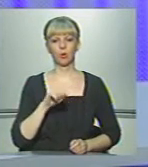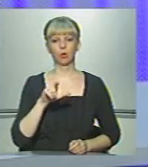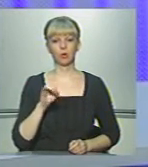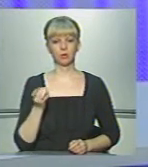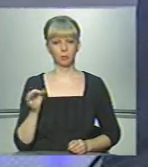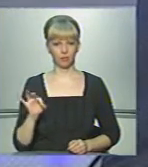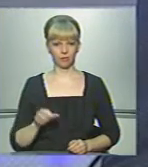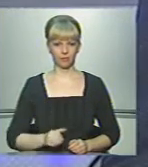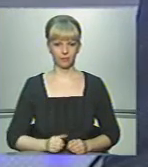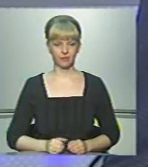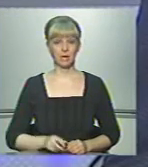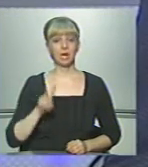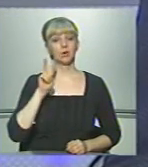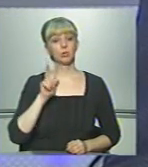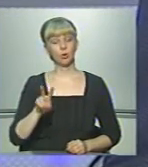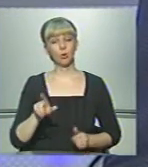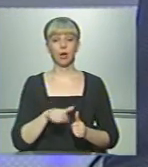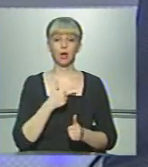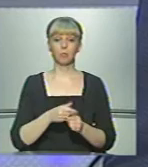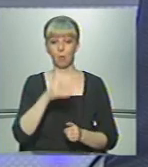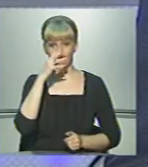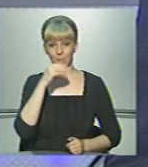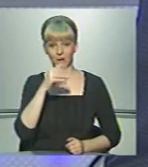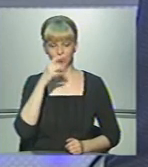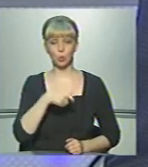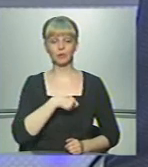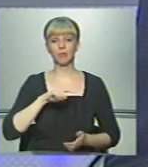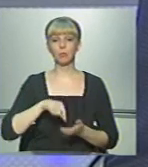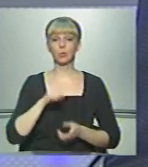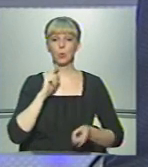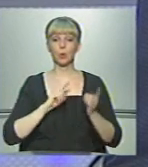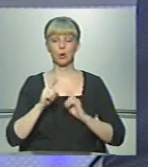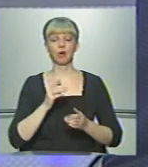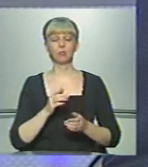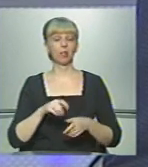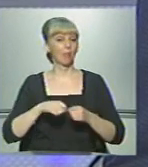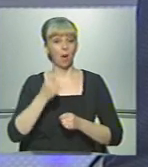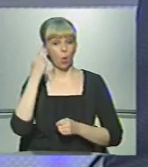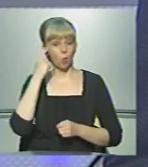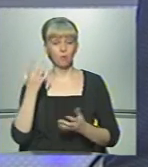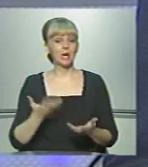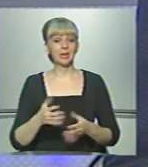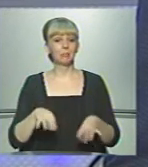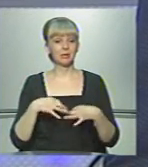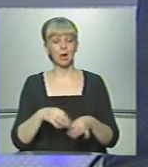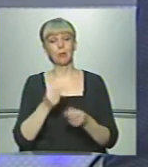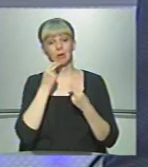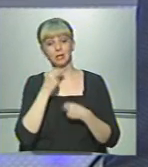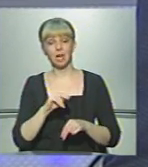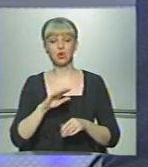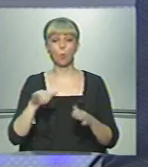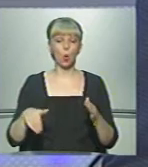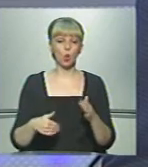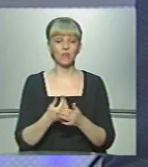Прохоренко. Тролейбуси чи маршрутки? Депутати міської ради ламали голову, яким транспортом краще б